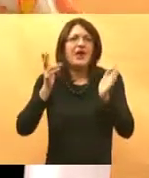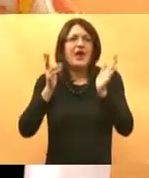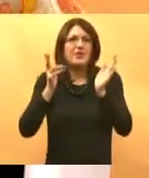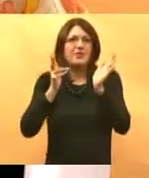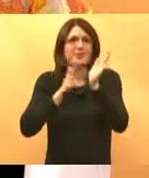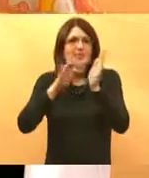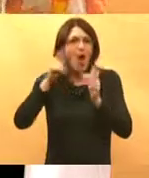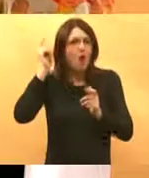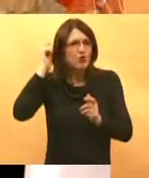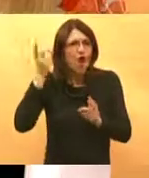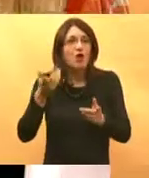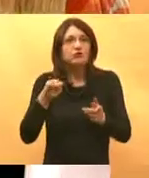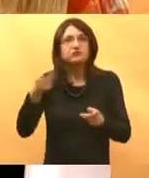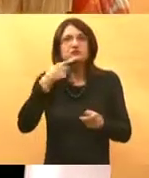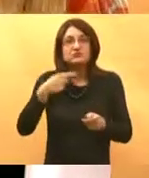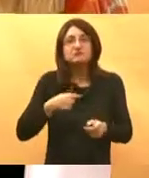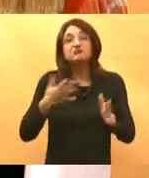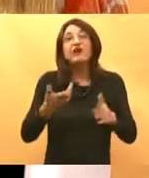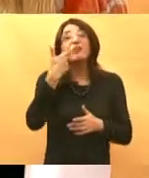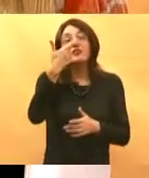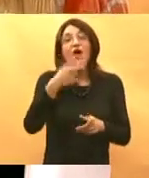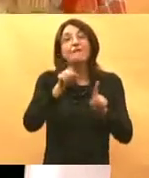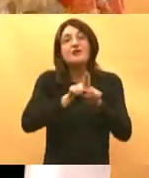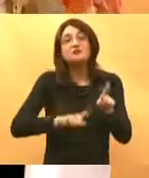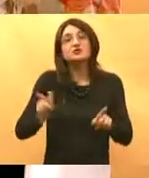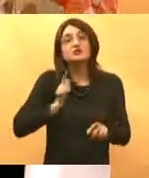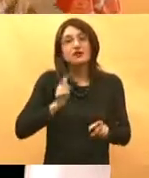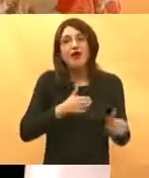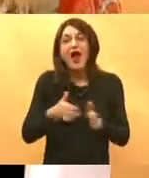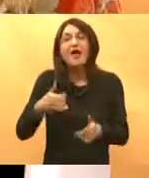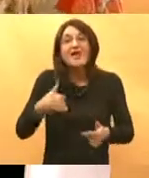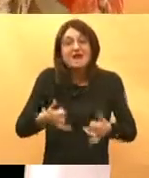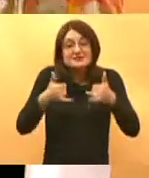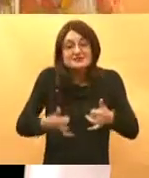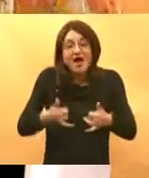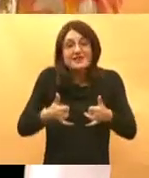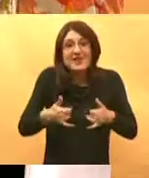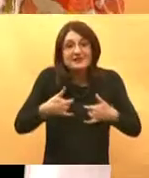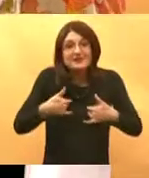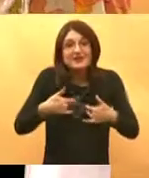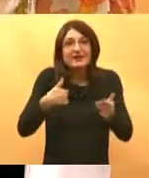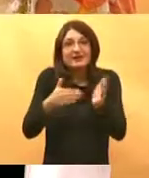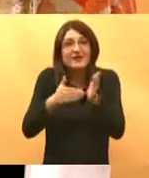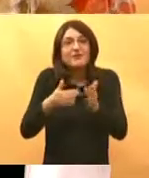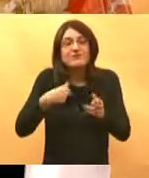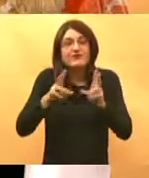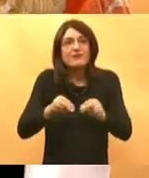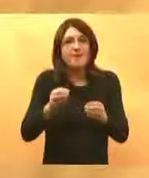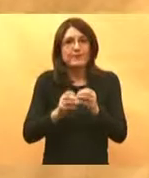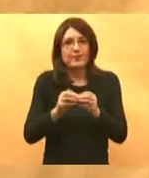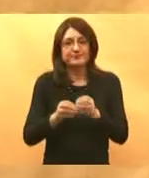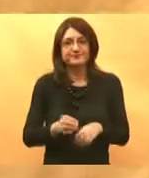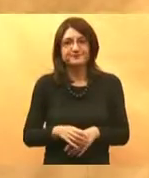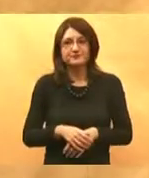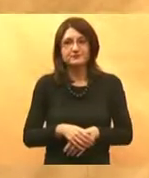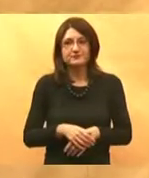ja nazovem i on kaže za dva mjesta ste na redu a ja sad imam te probleme što tu raditi jedan